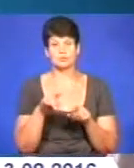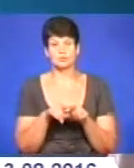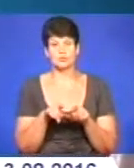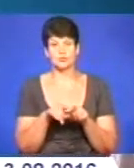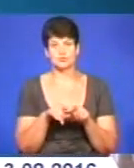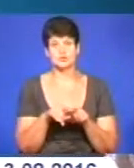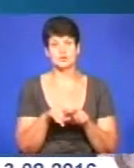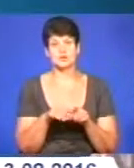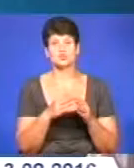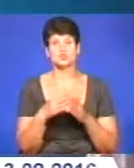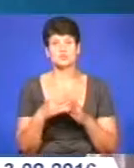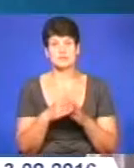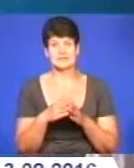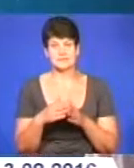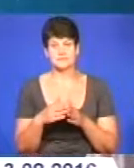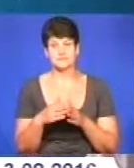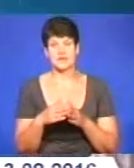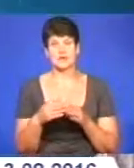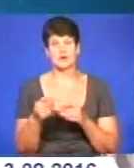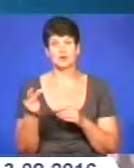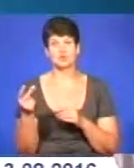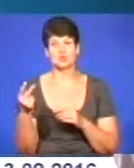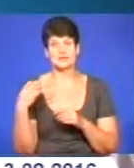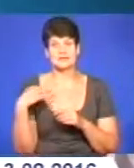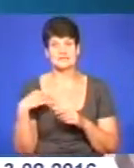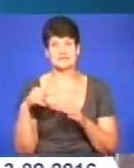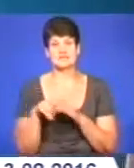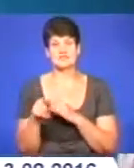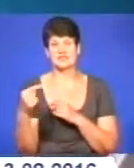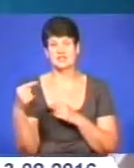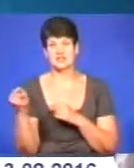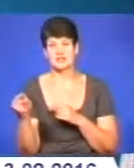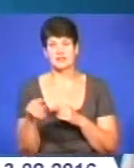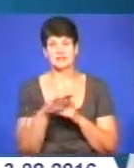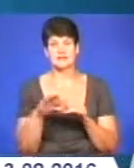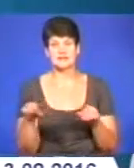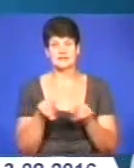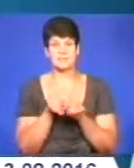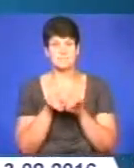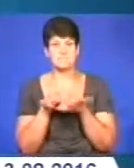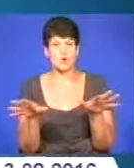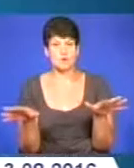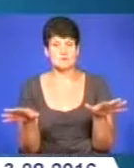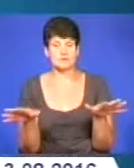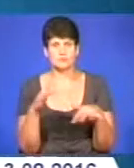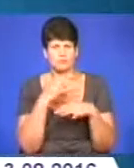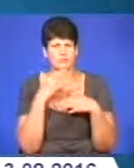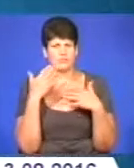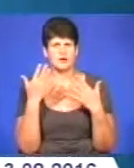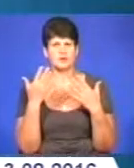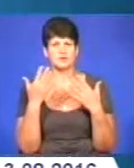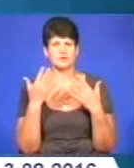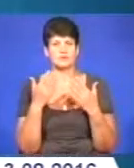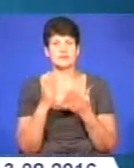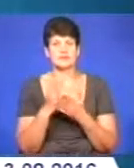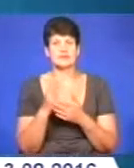спочатку. Другий син втік в інший двір, всі діти порозбігалися, тут безліжчі дітей. Десь в нашому будинку хоч два